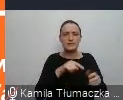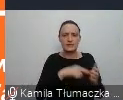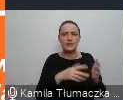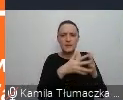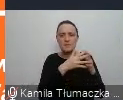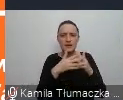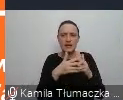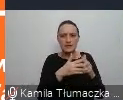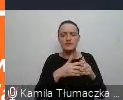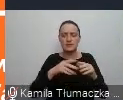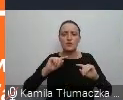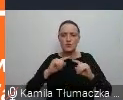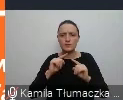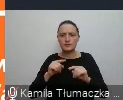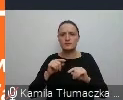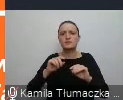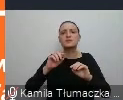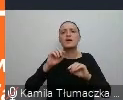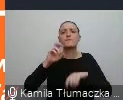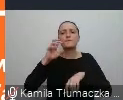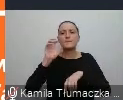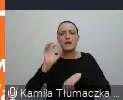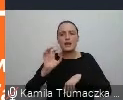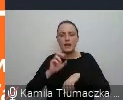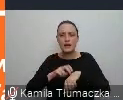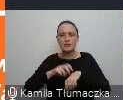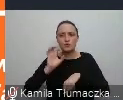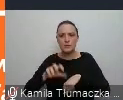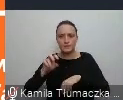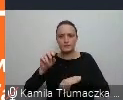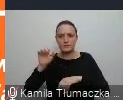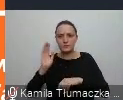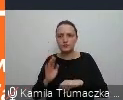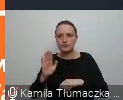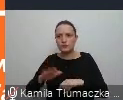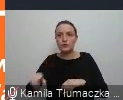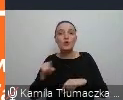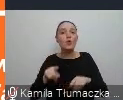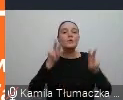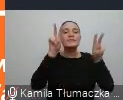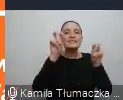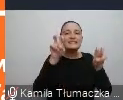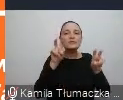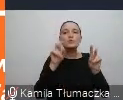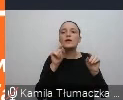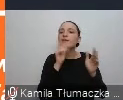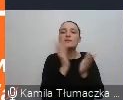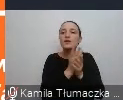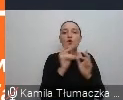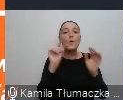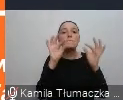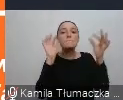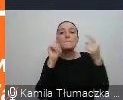Amerykańskiej Akademii Pediatrycznej, że cytuję się tylko bardzo konkretne fragmenty bardzo mi